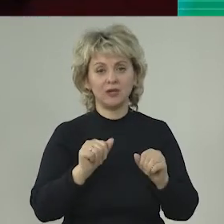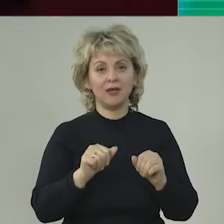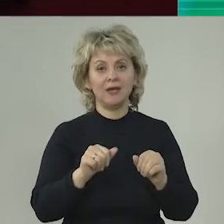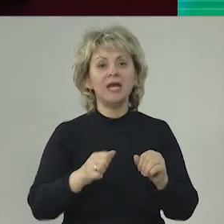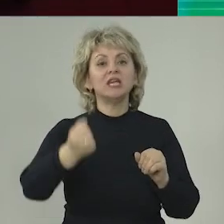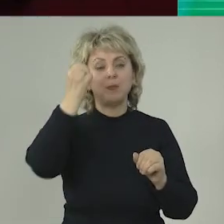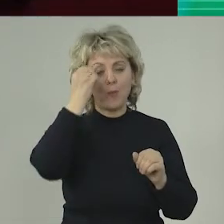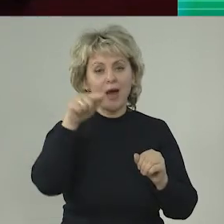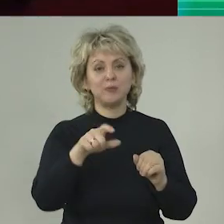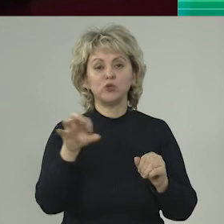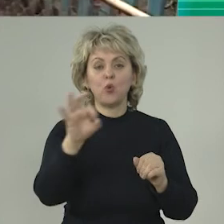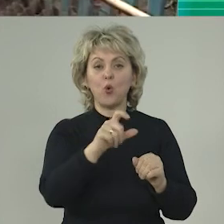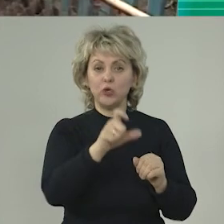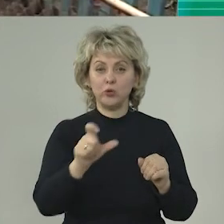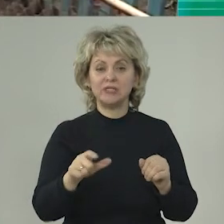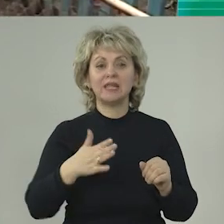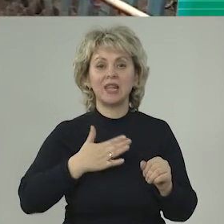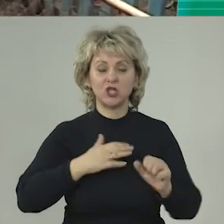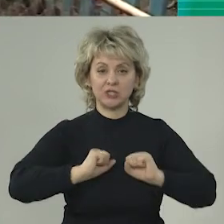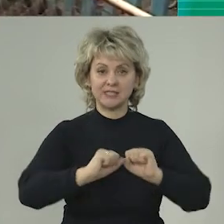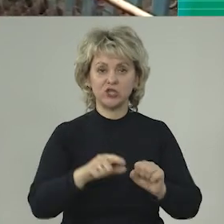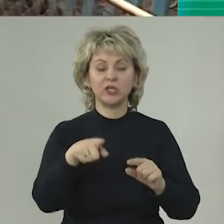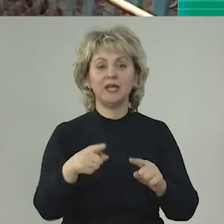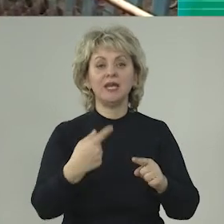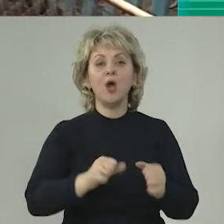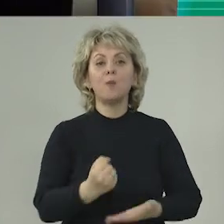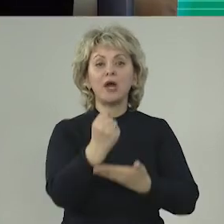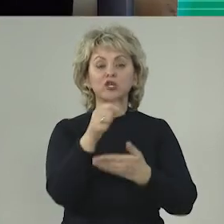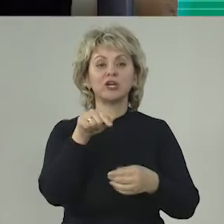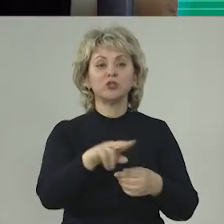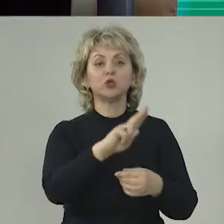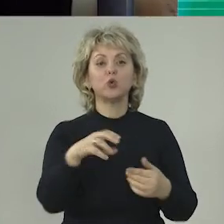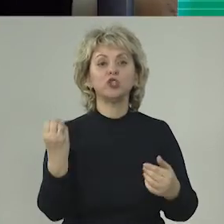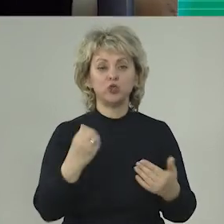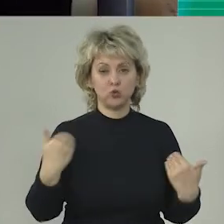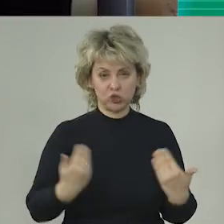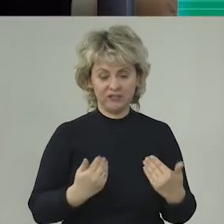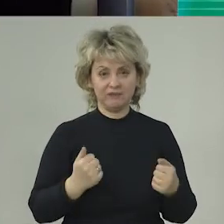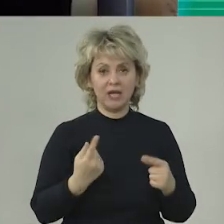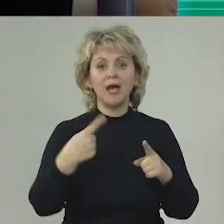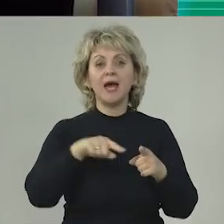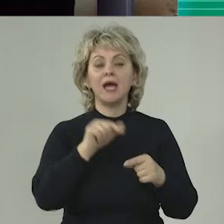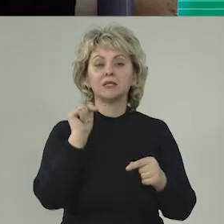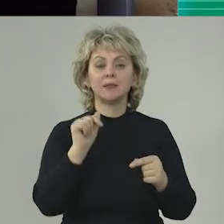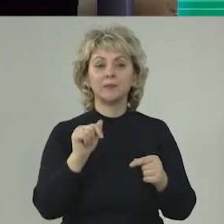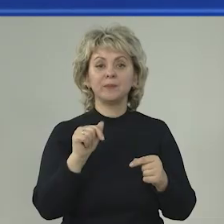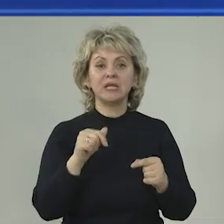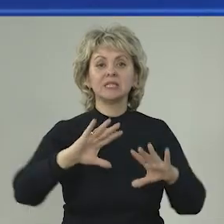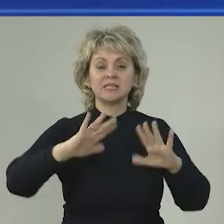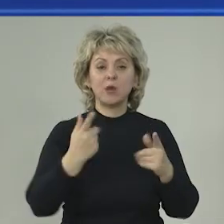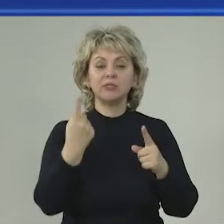и память о людях, о наших защитниках, и поддержка тех, кто сегодня еще жив. Поэтому это